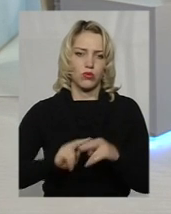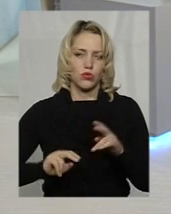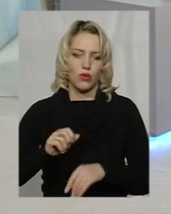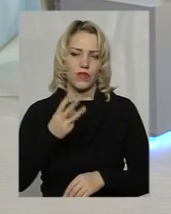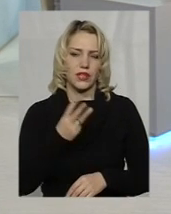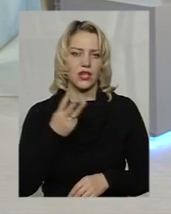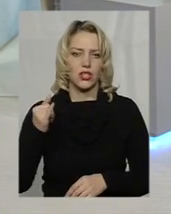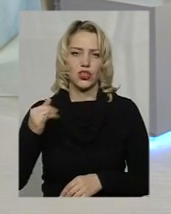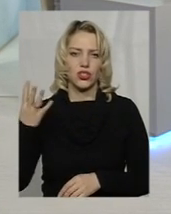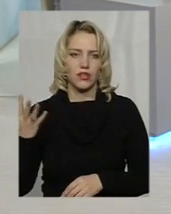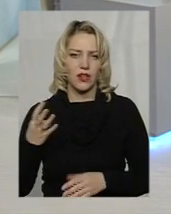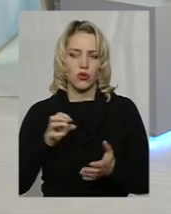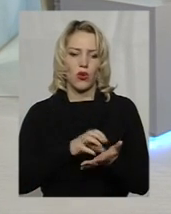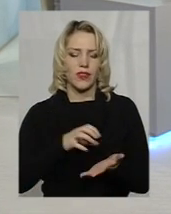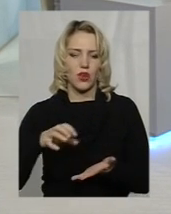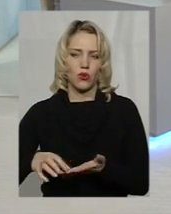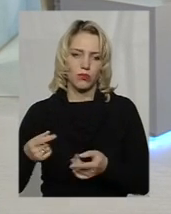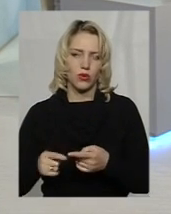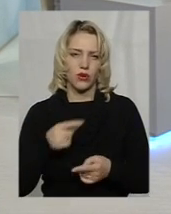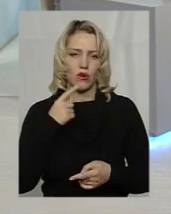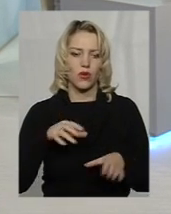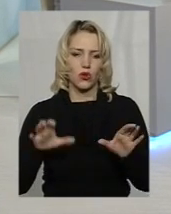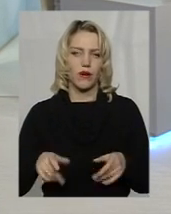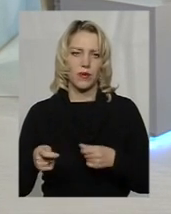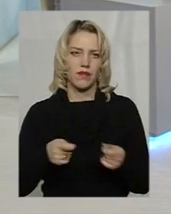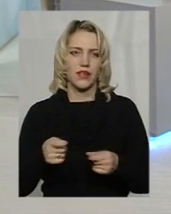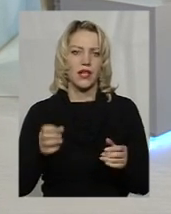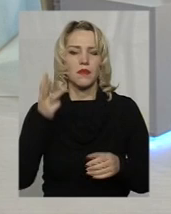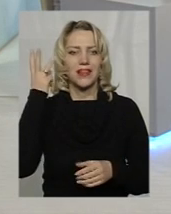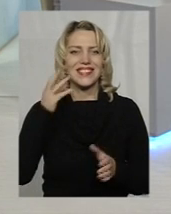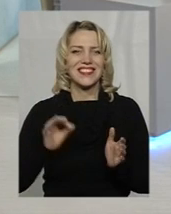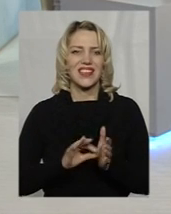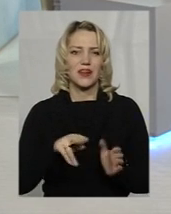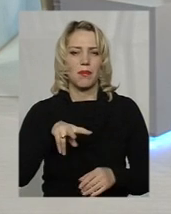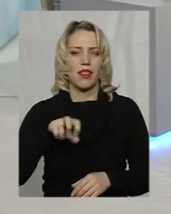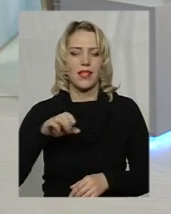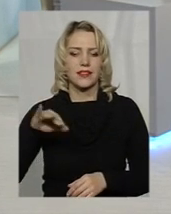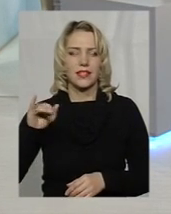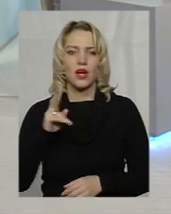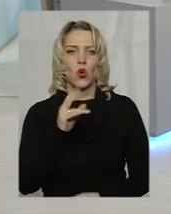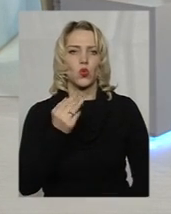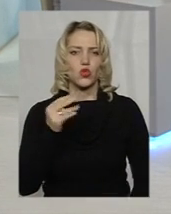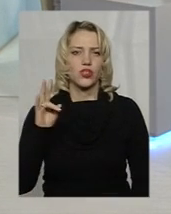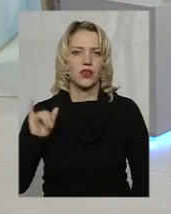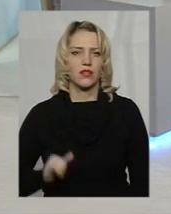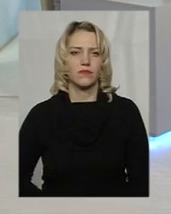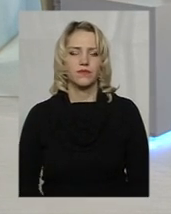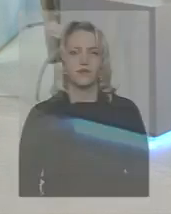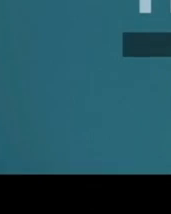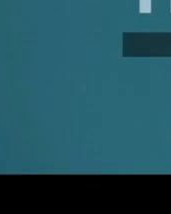говорив голова правління громадського об'єднання «Хмельницький енергетичний кластер» Степан Кушнір. Давайте послухаємо його.